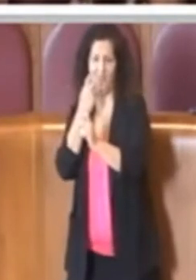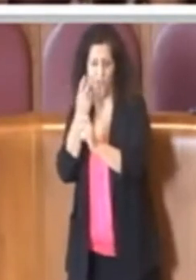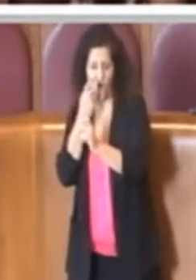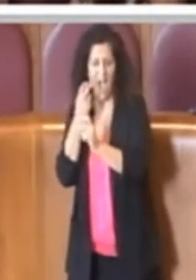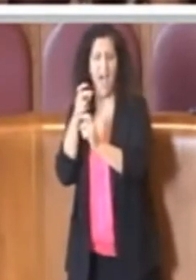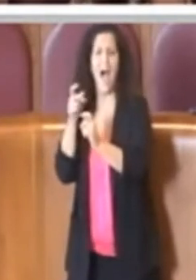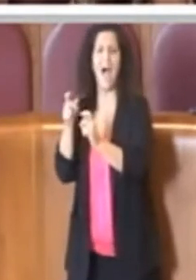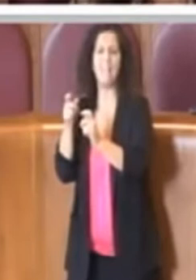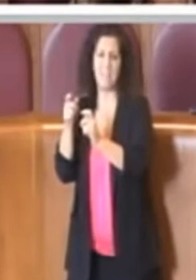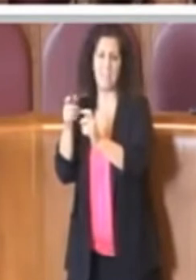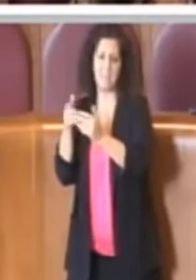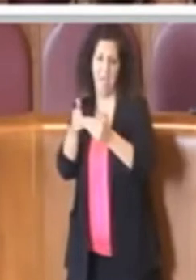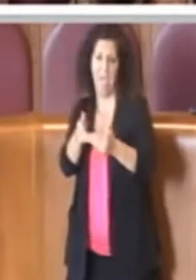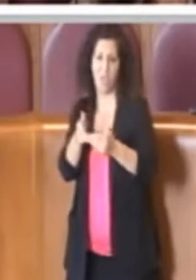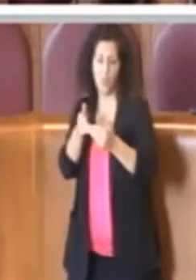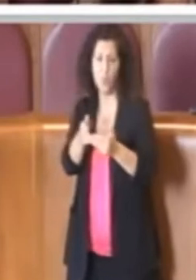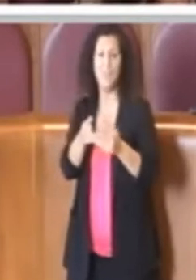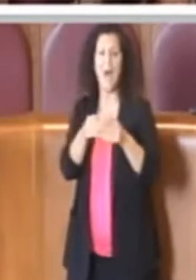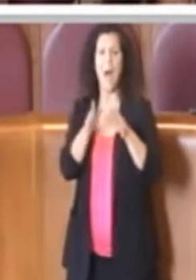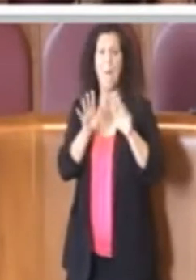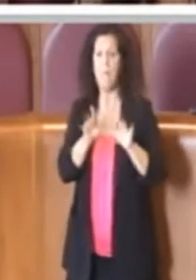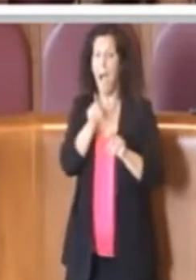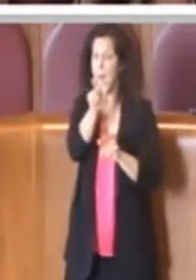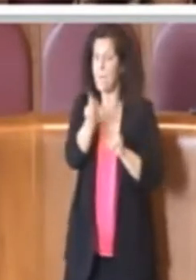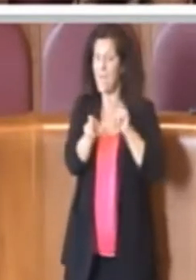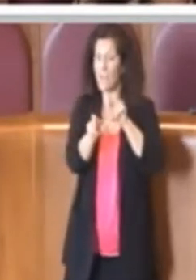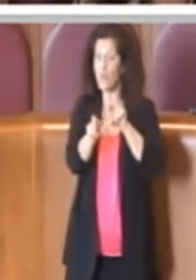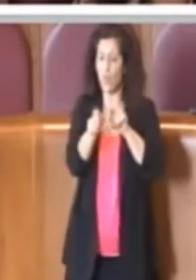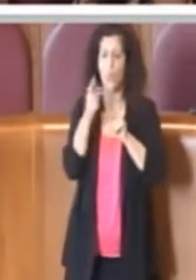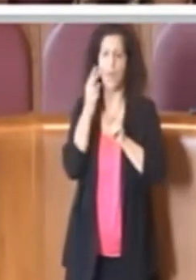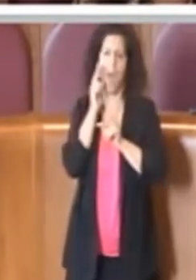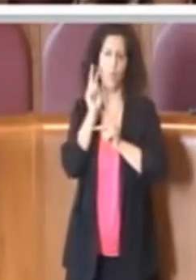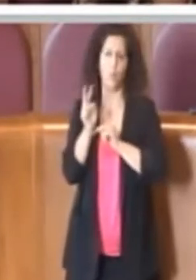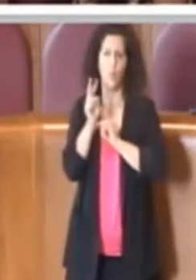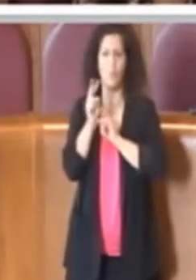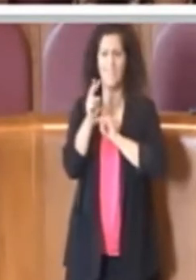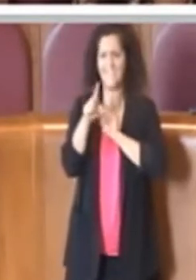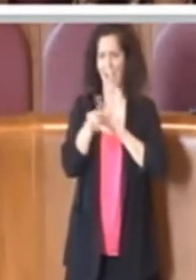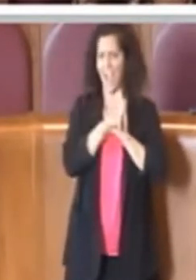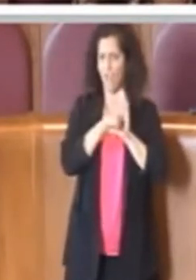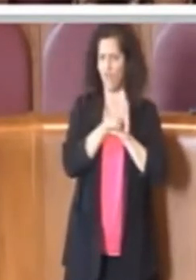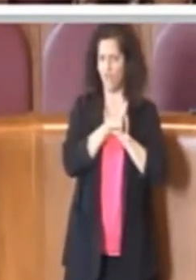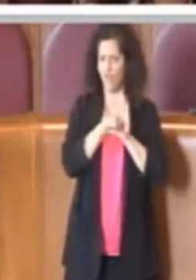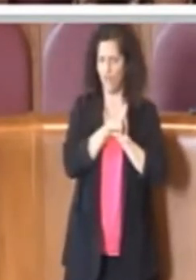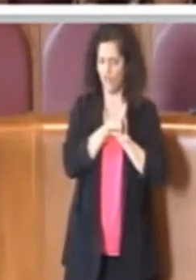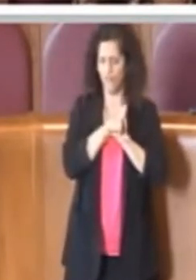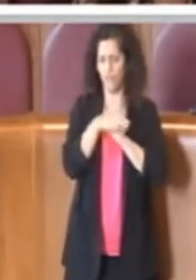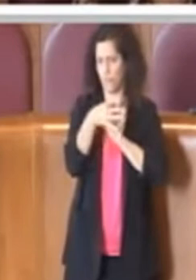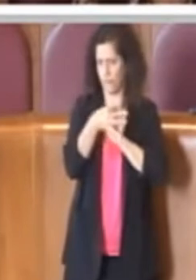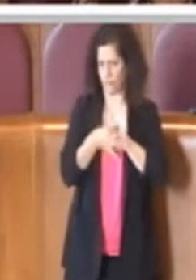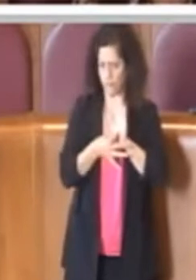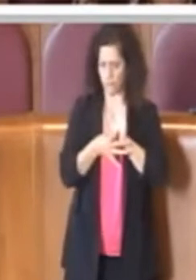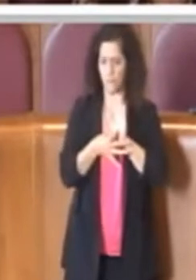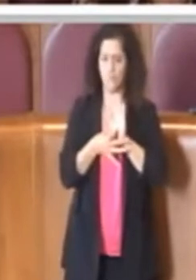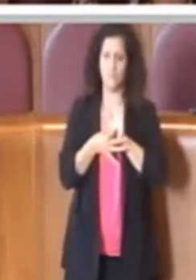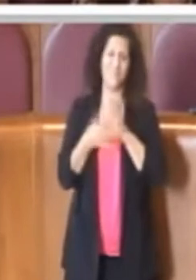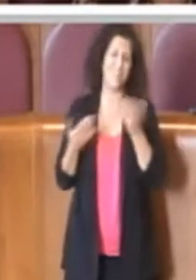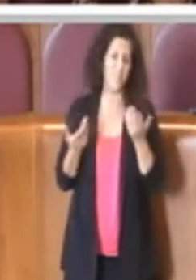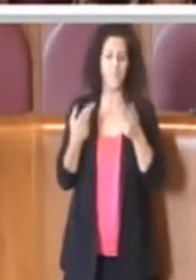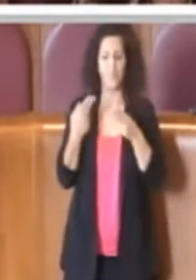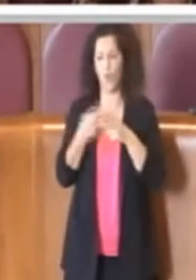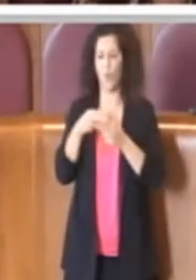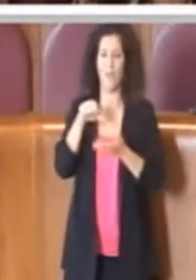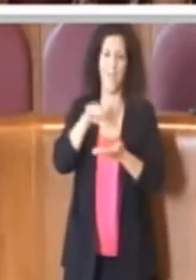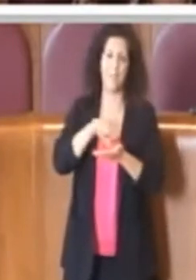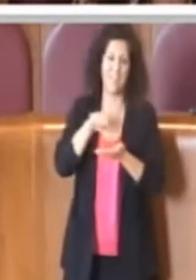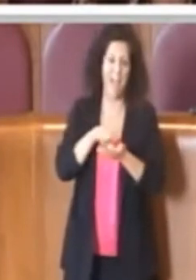un panorama dal punto di vista normativo perché comunque per quanto il Roma Capitale non